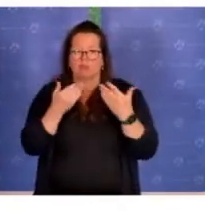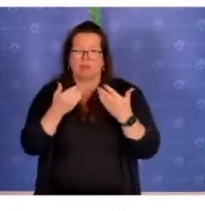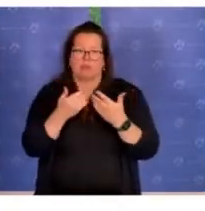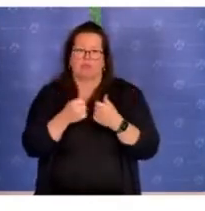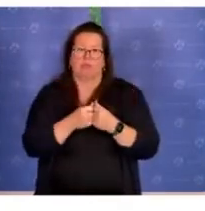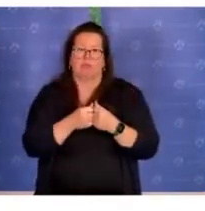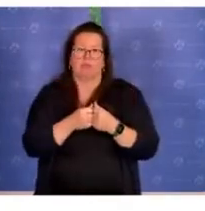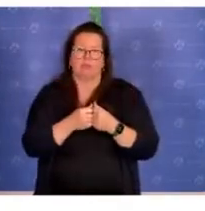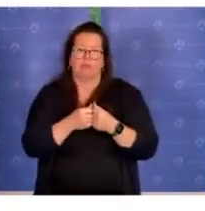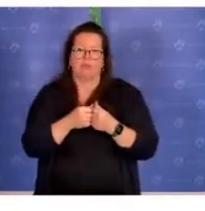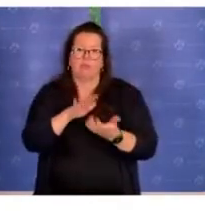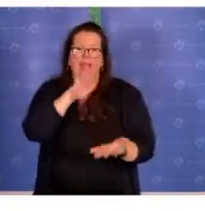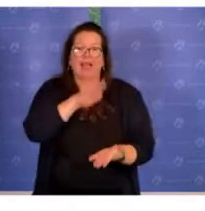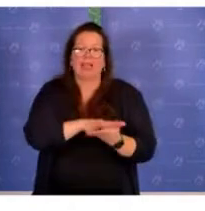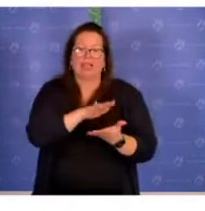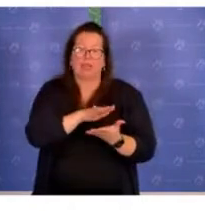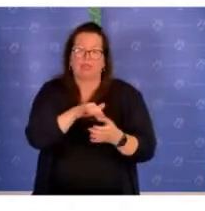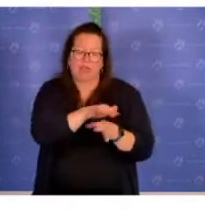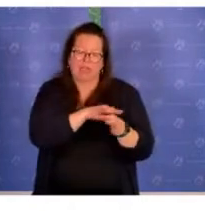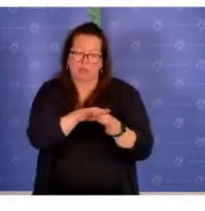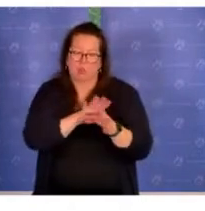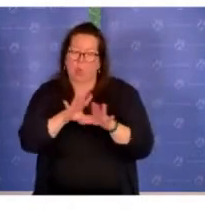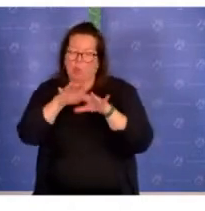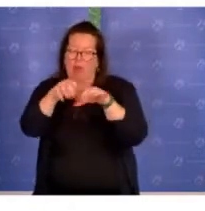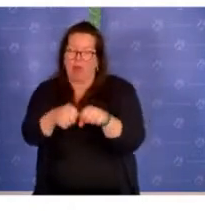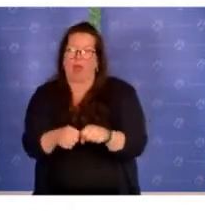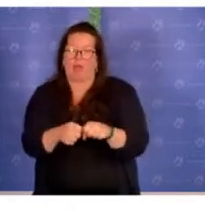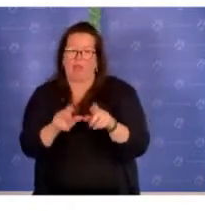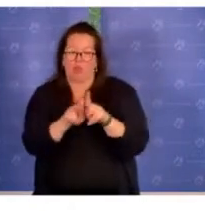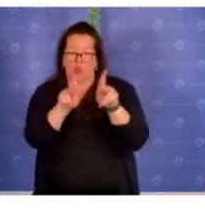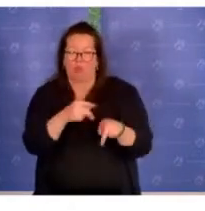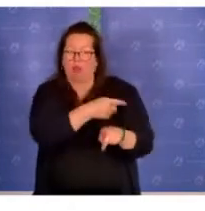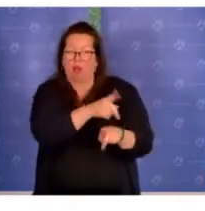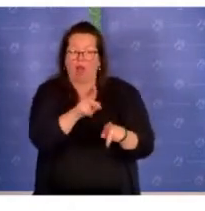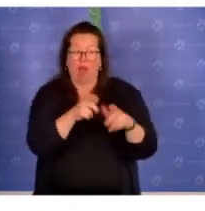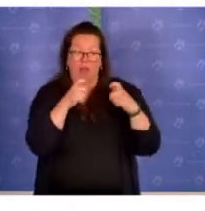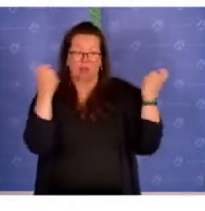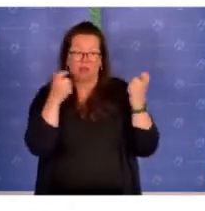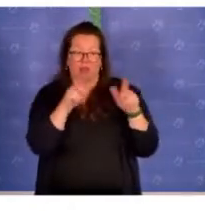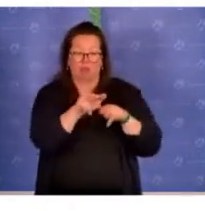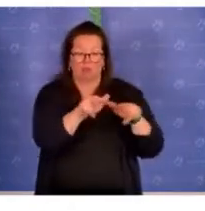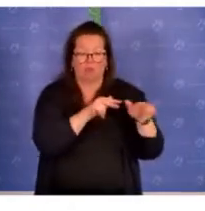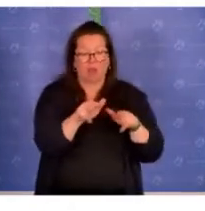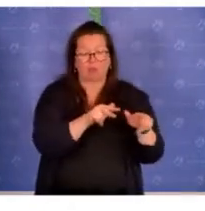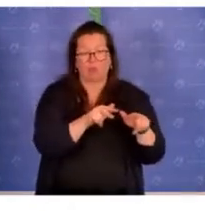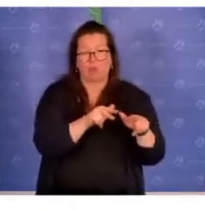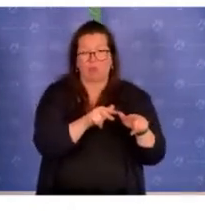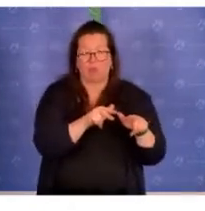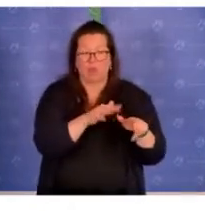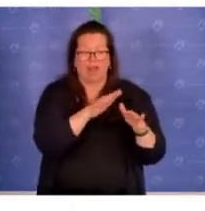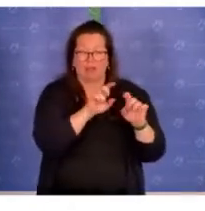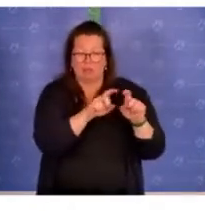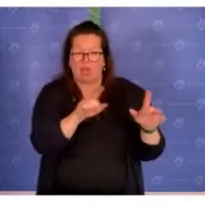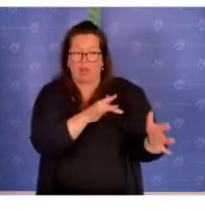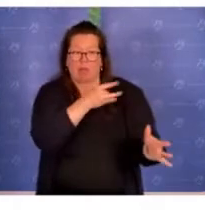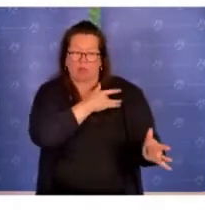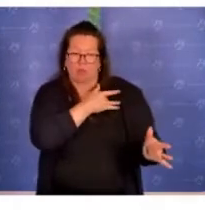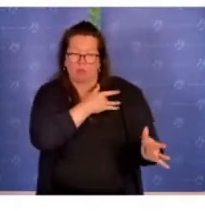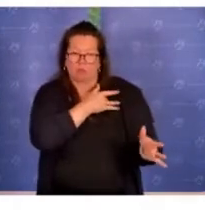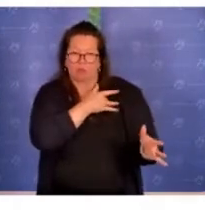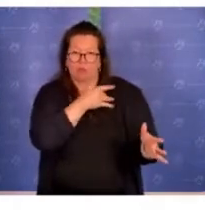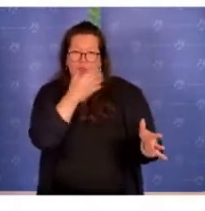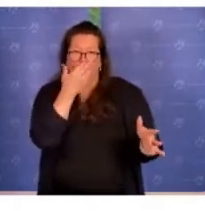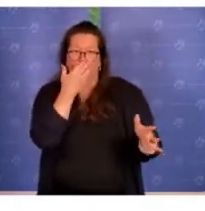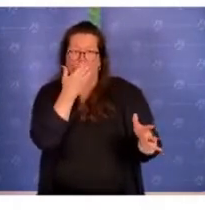an der Stelle, ist ein ressortübergreifendes Konzept, also das heißt, alle Senatsverwaltungen, die mit dem Thema tangiert sind, sind mehr oder